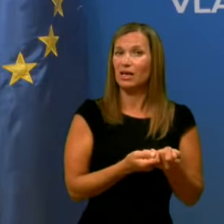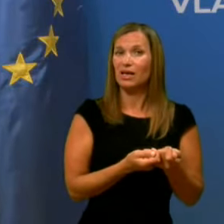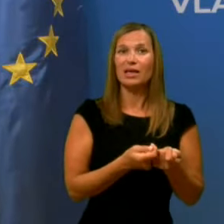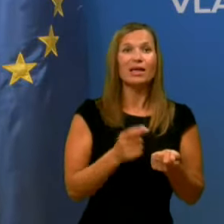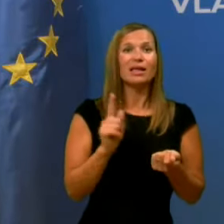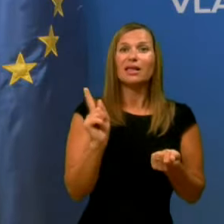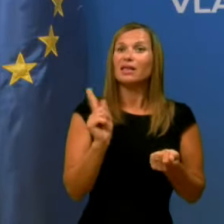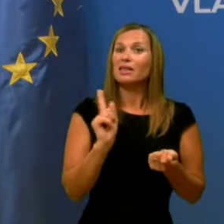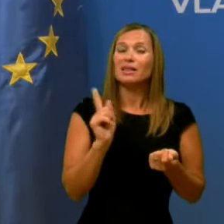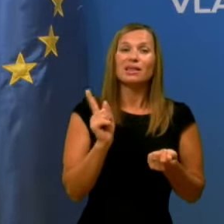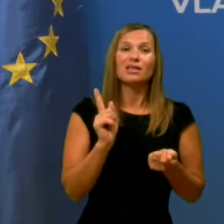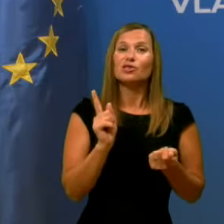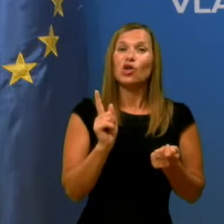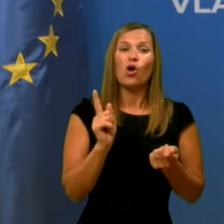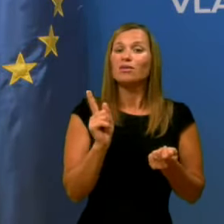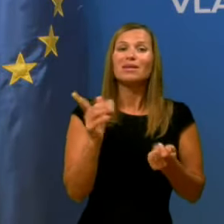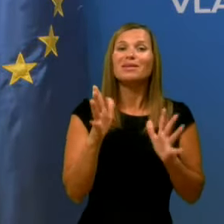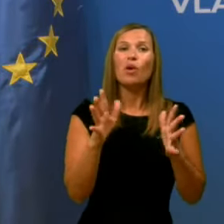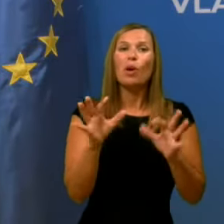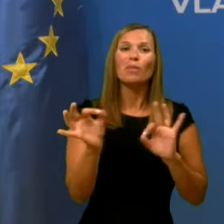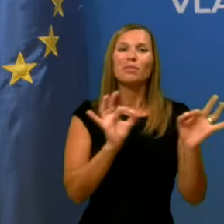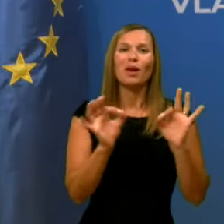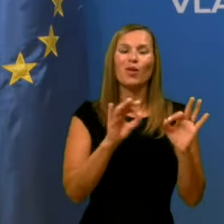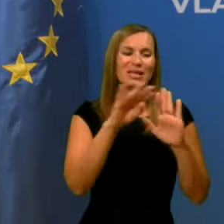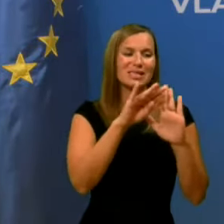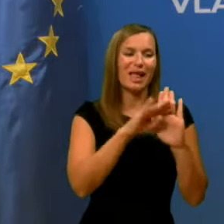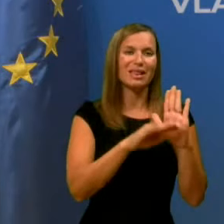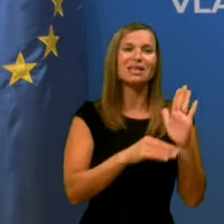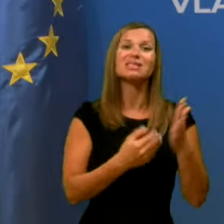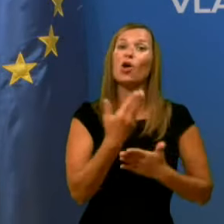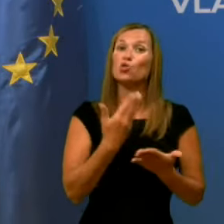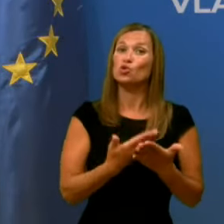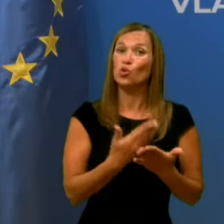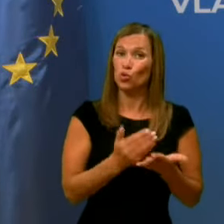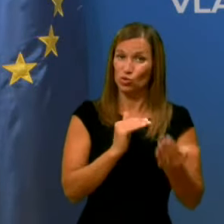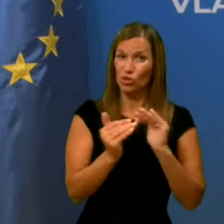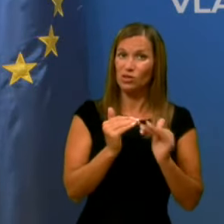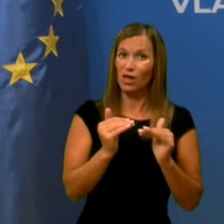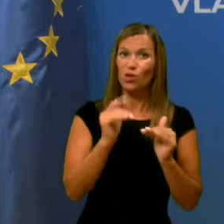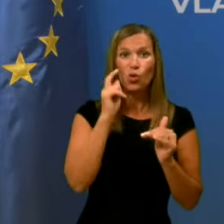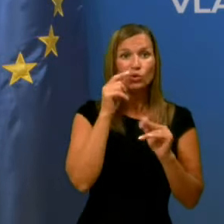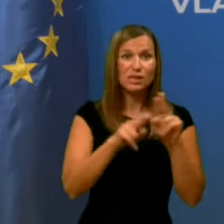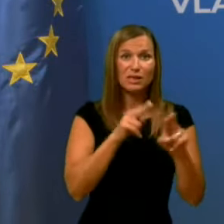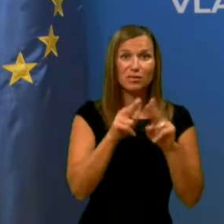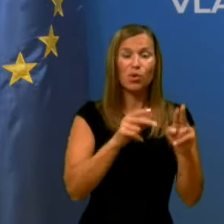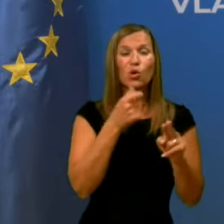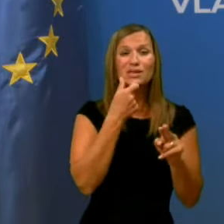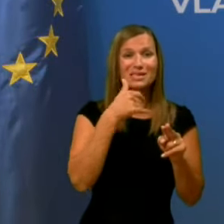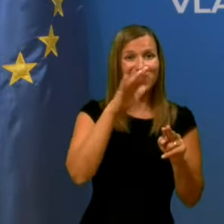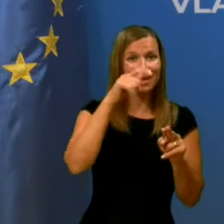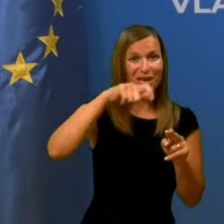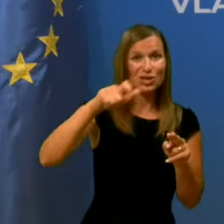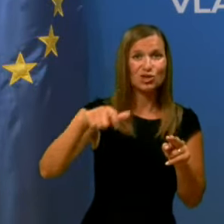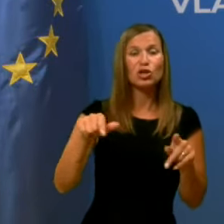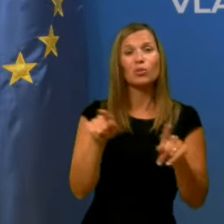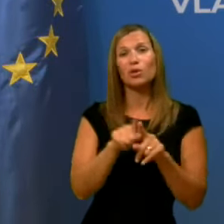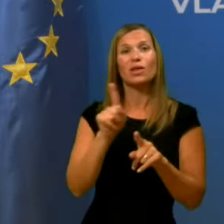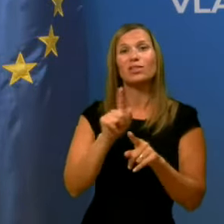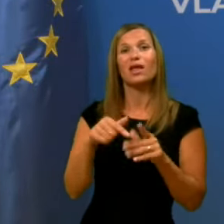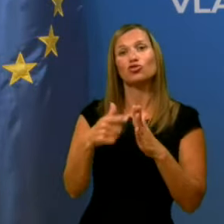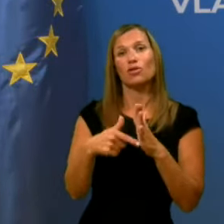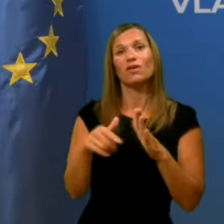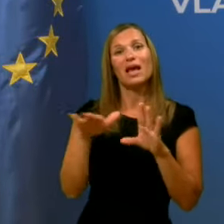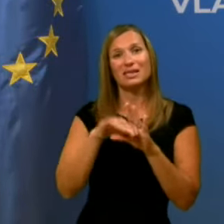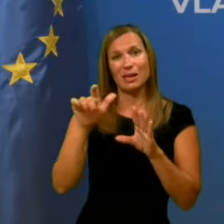pripravljenih standardov za osnovno socialno oskrbo teh starejših in seveda tudi ne števila zaposlenih.